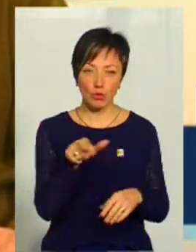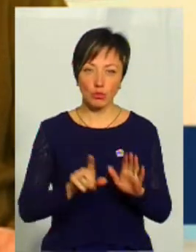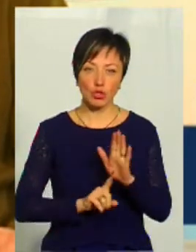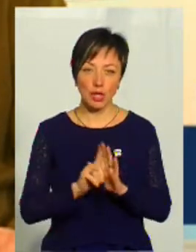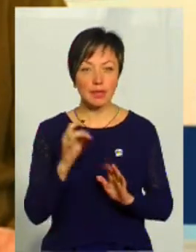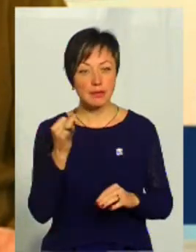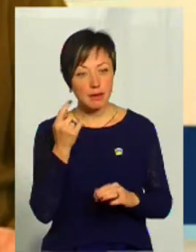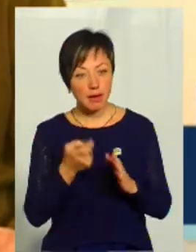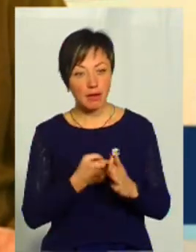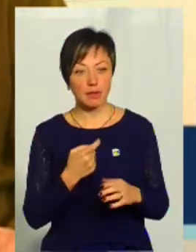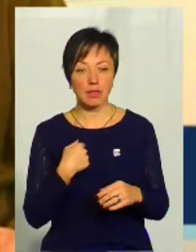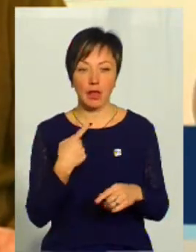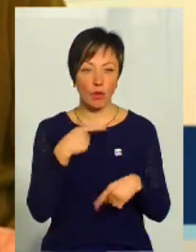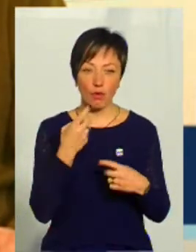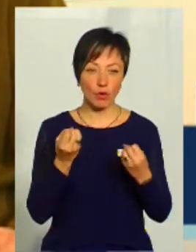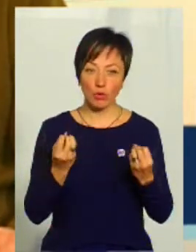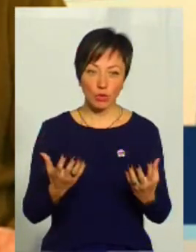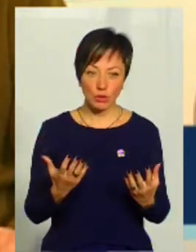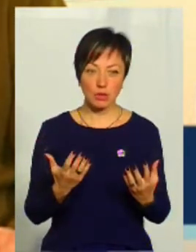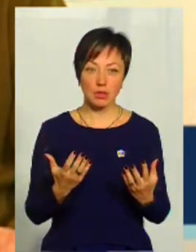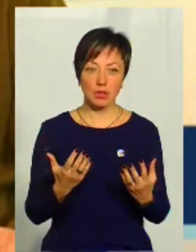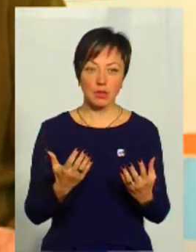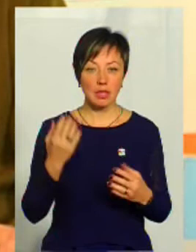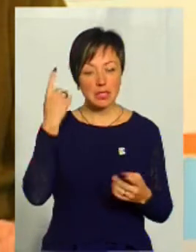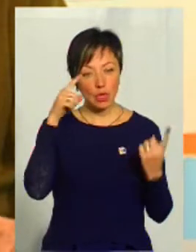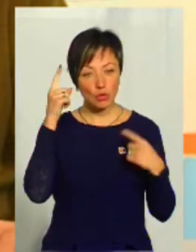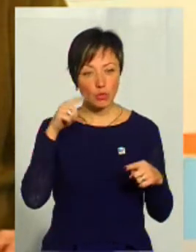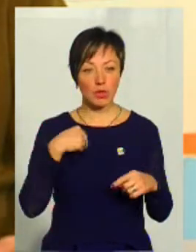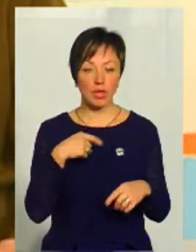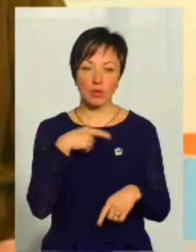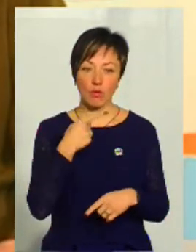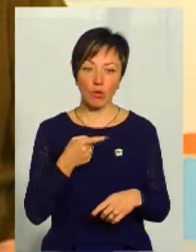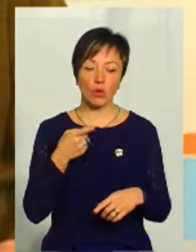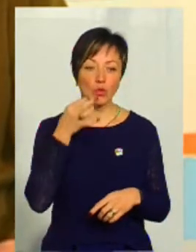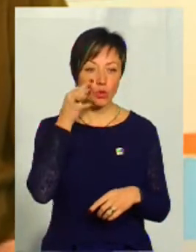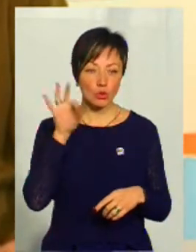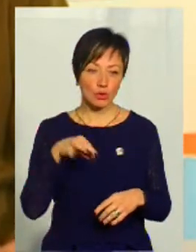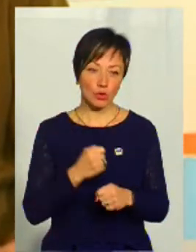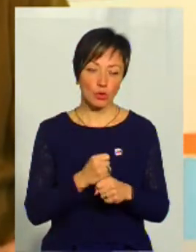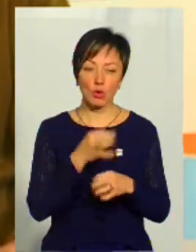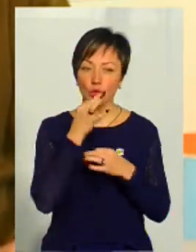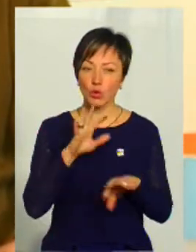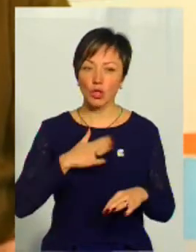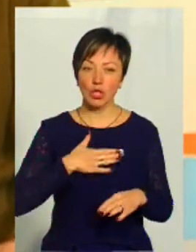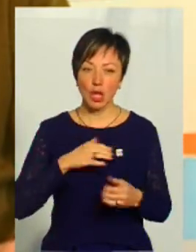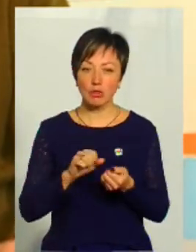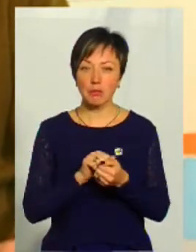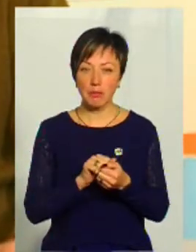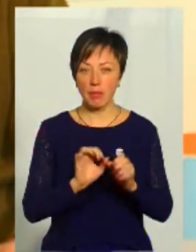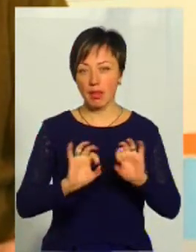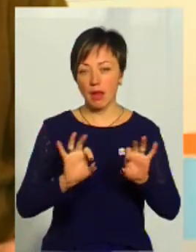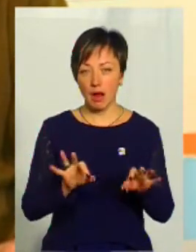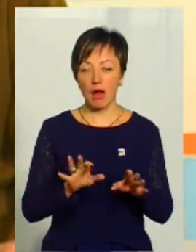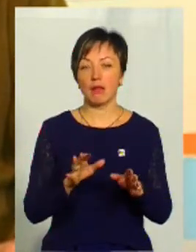люди починають цікавитися. Я це говорю не просто там з надуманого, я це говорю з практики. Тобто будь-який наш матеріал